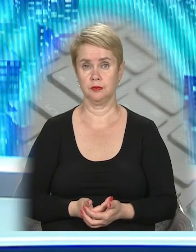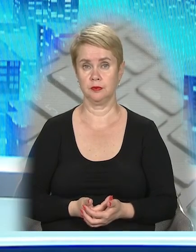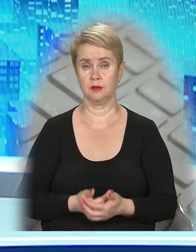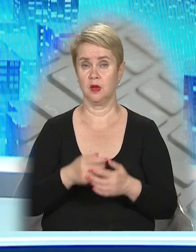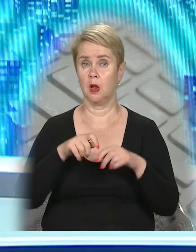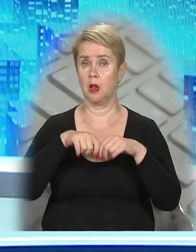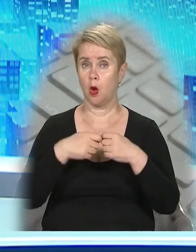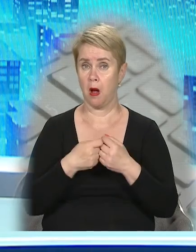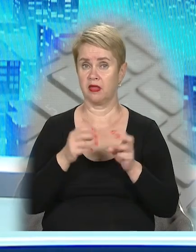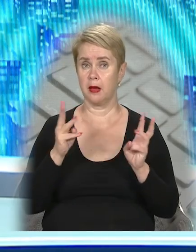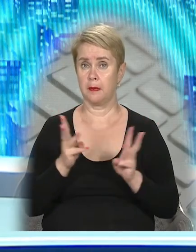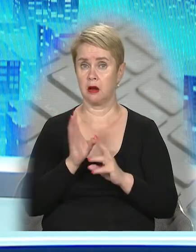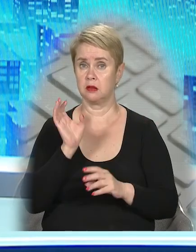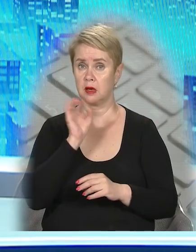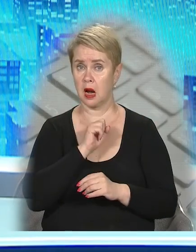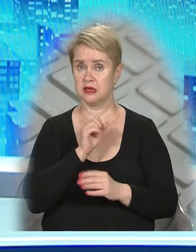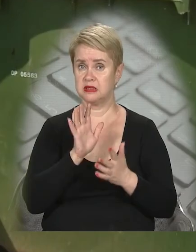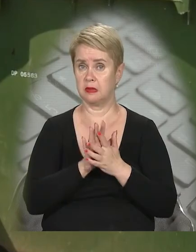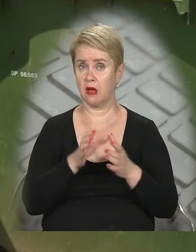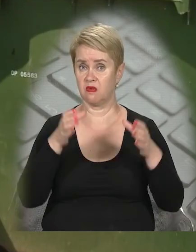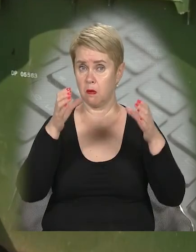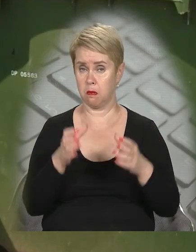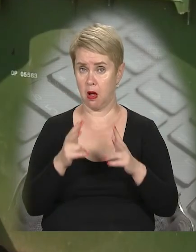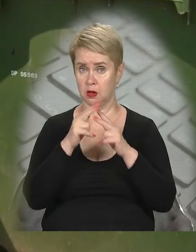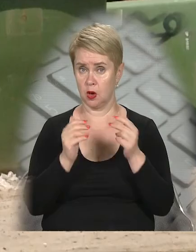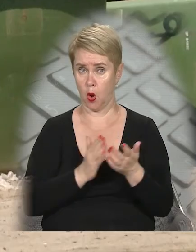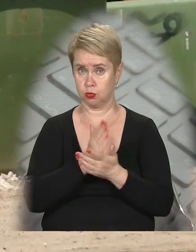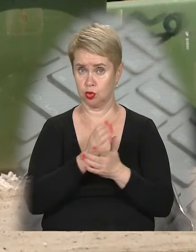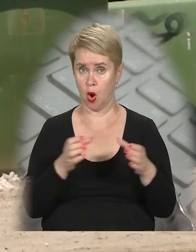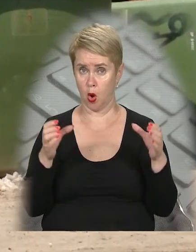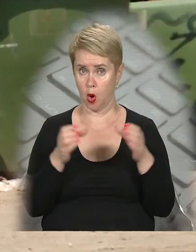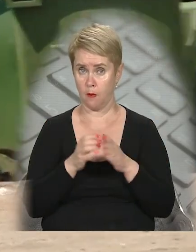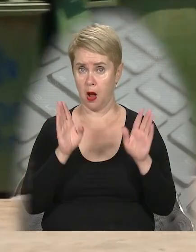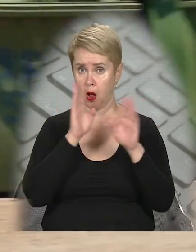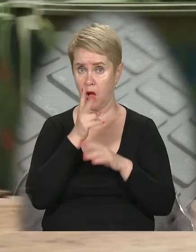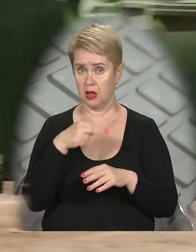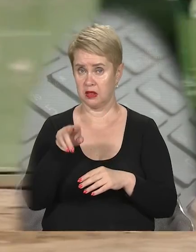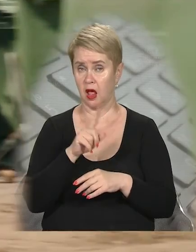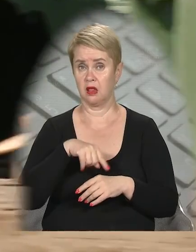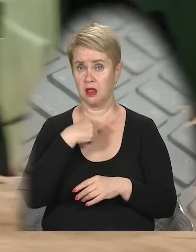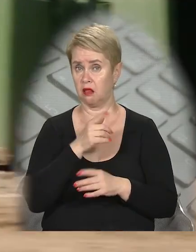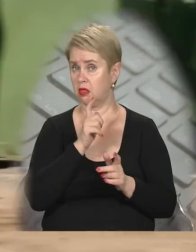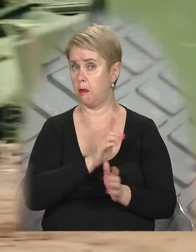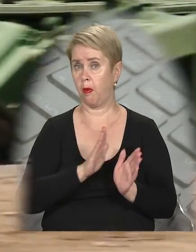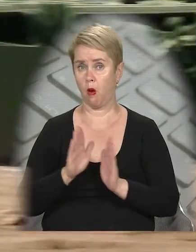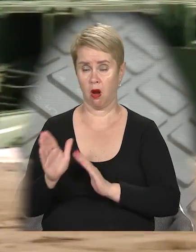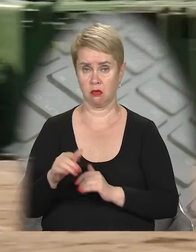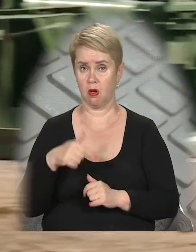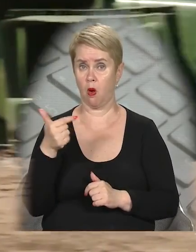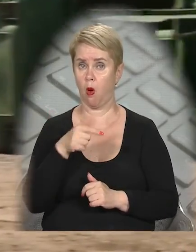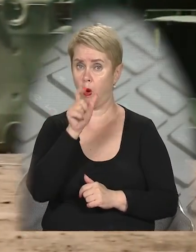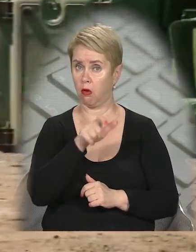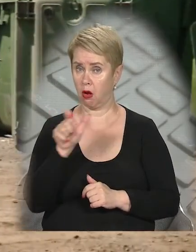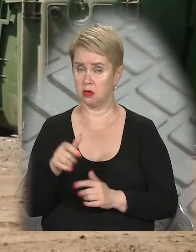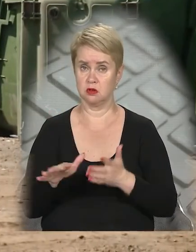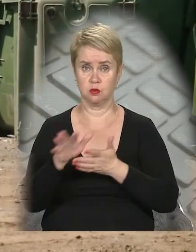Ломають, палять та крадуть сміттєві баки. У Дніпрі обслуговуюча компанія «Екологія» де нарікає на непорядних городян,